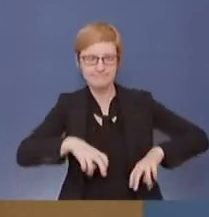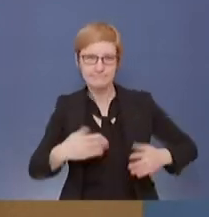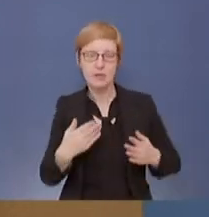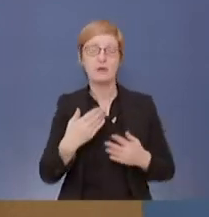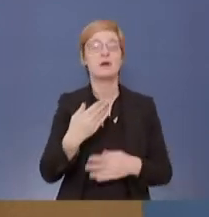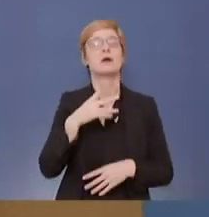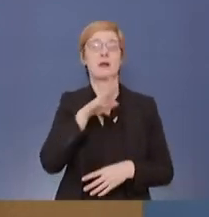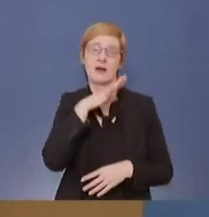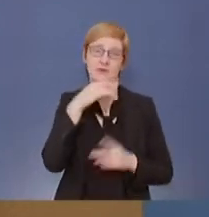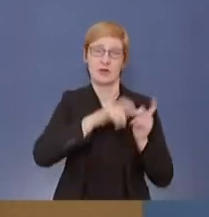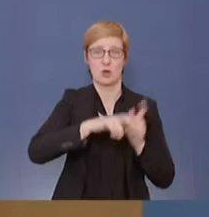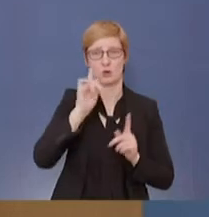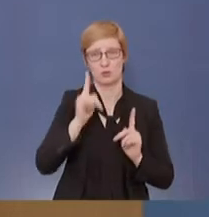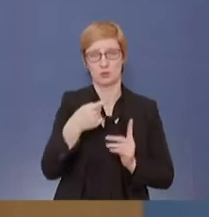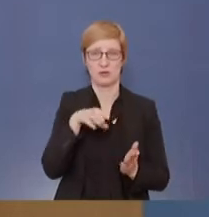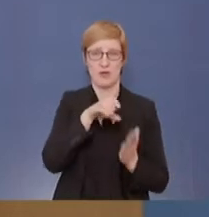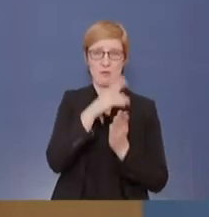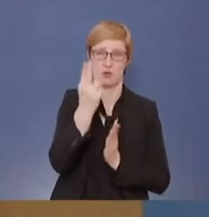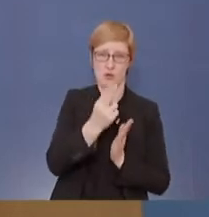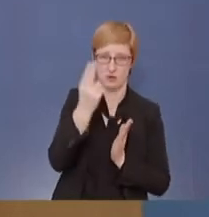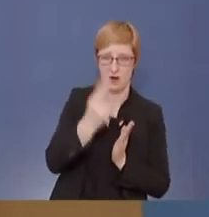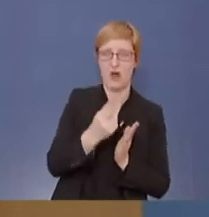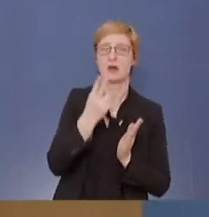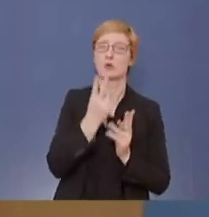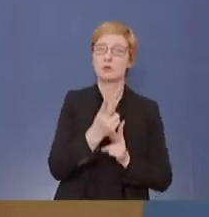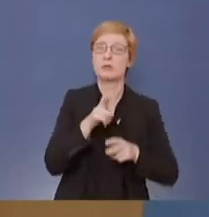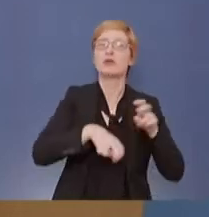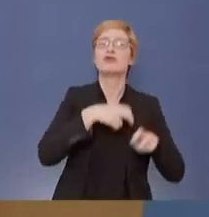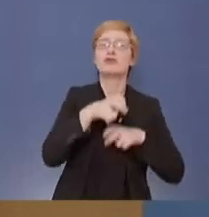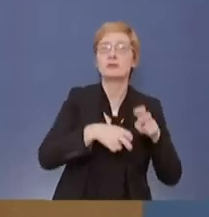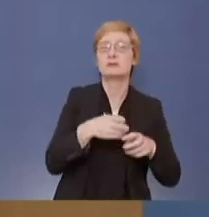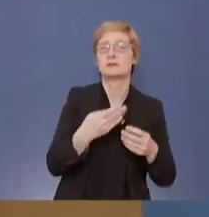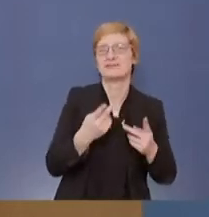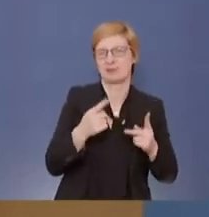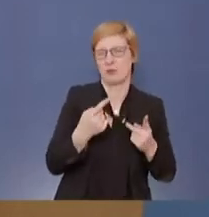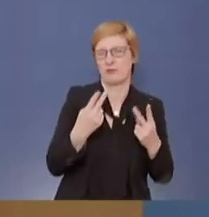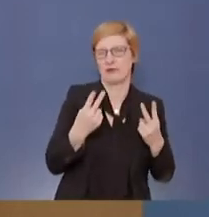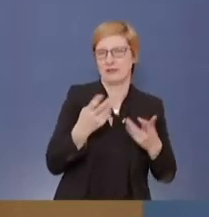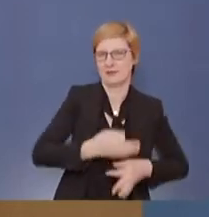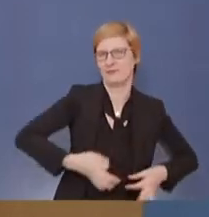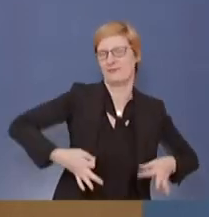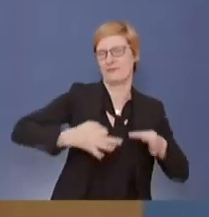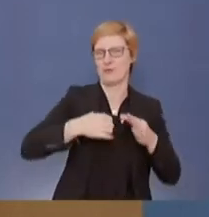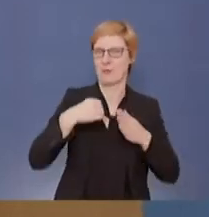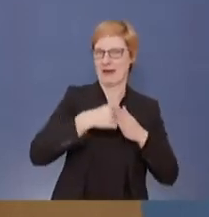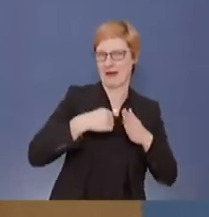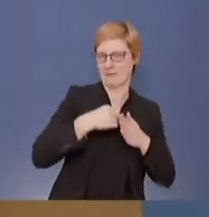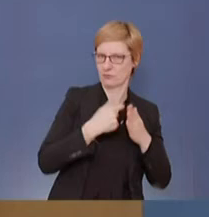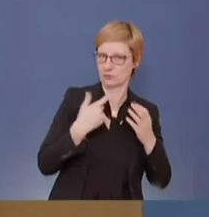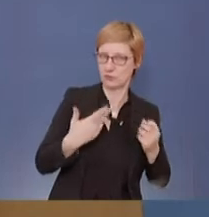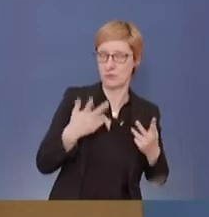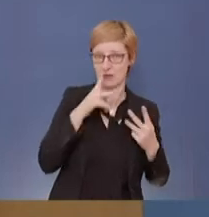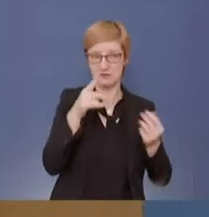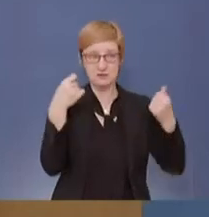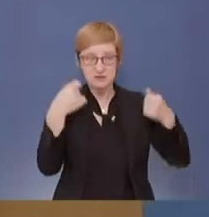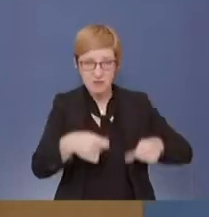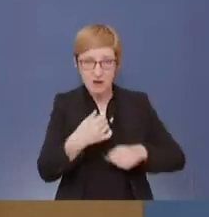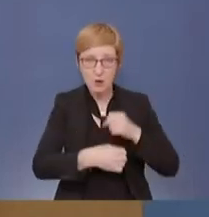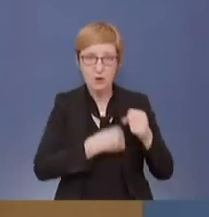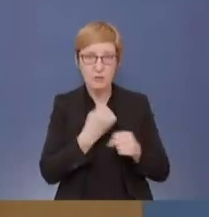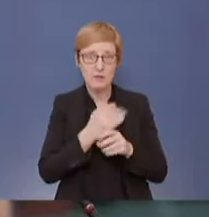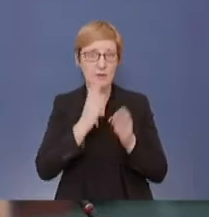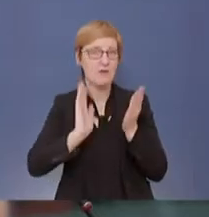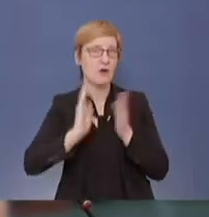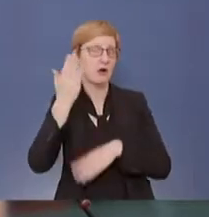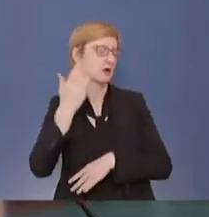wenn genügend Menschen mitmachen. Dazu brauchen wir eben eine hohe Akzeptanz, die wir sicher nicht durch Zwang erreichen. Auch eine